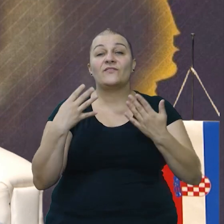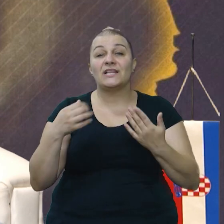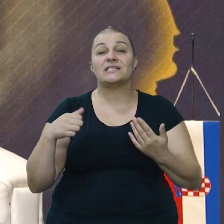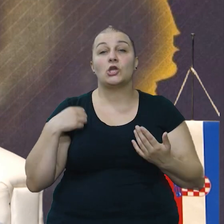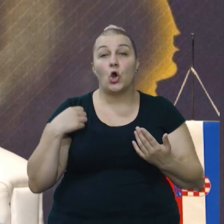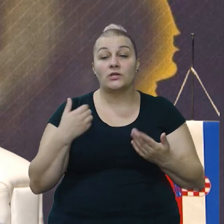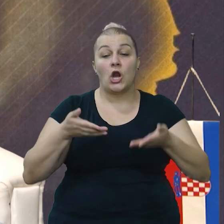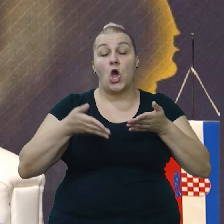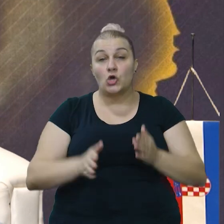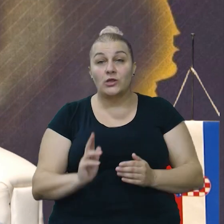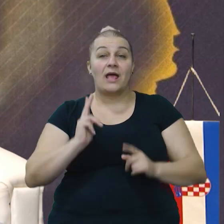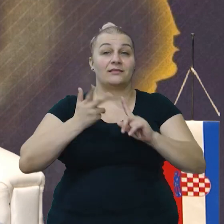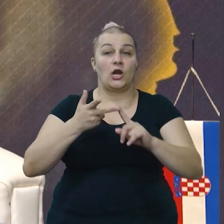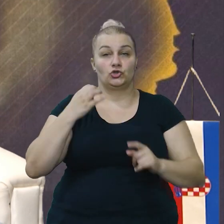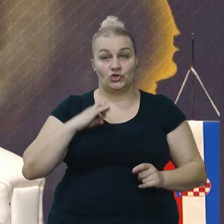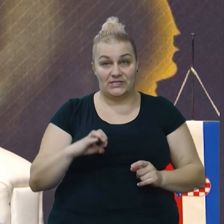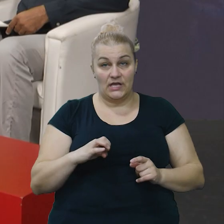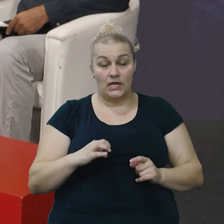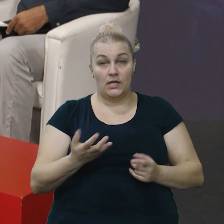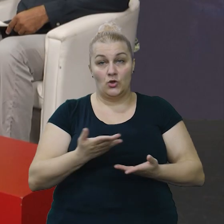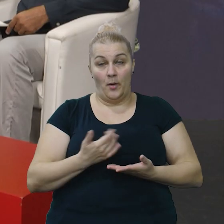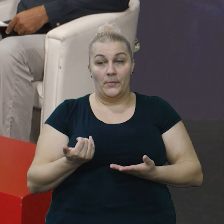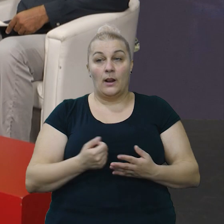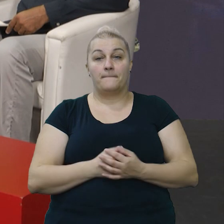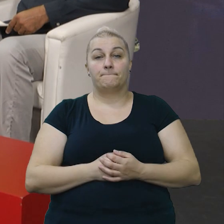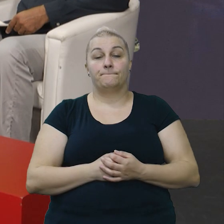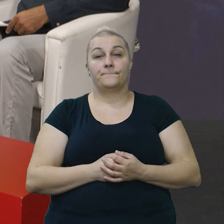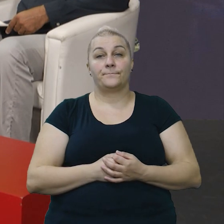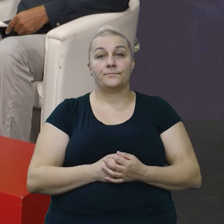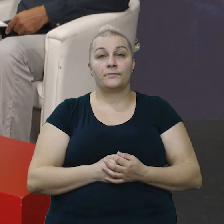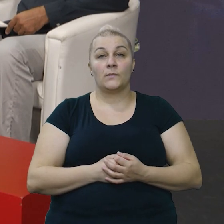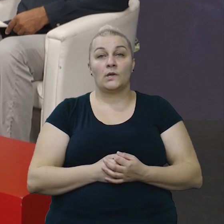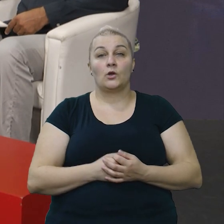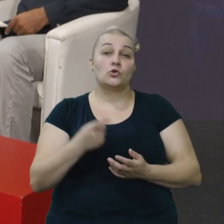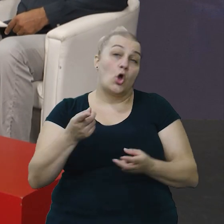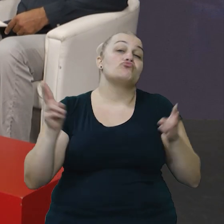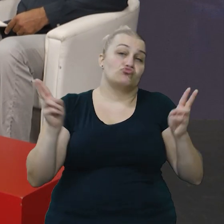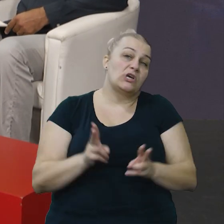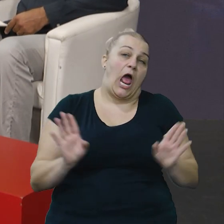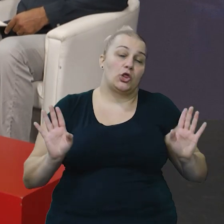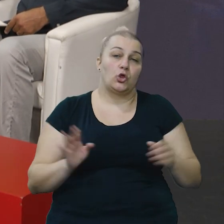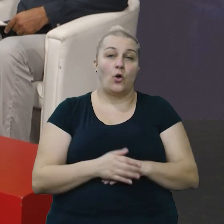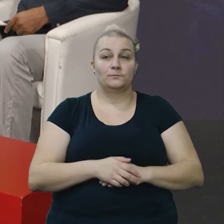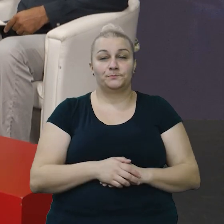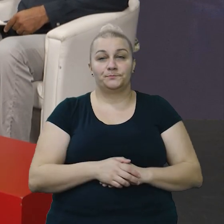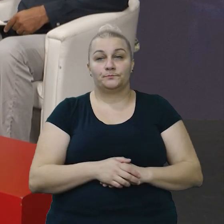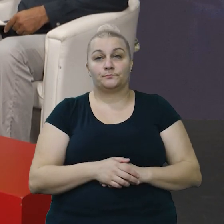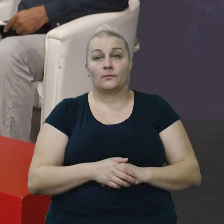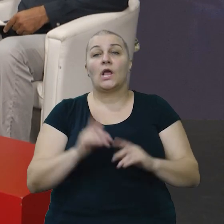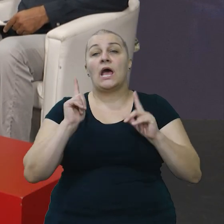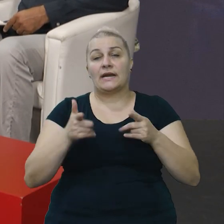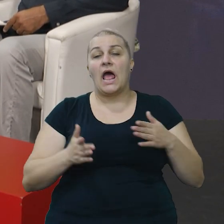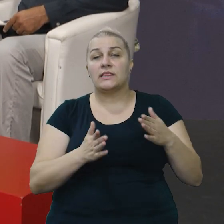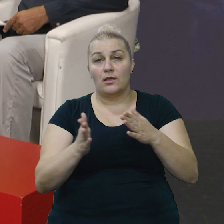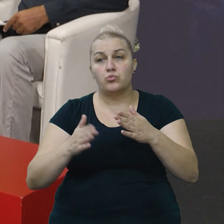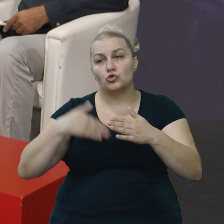se rađa treći sin. To bi bilo ukratko. Dobro, ratnom putu